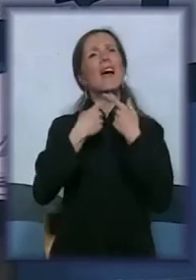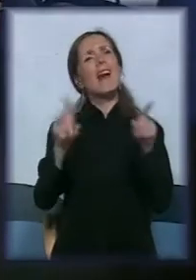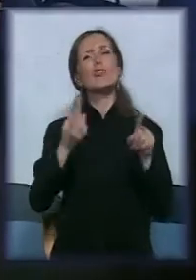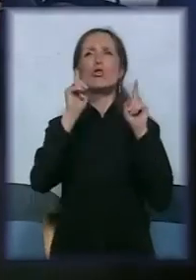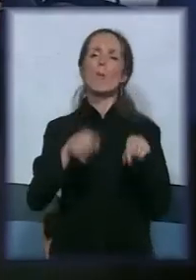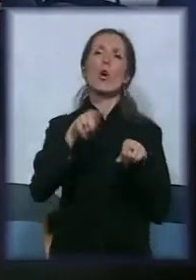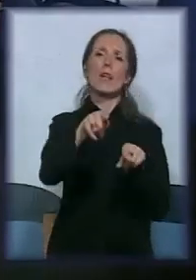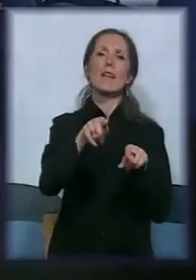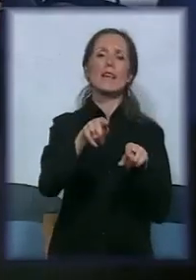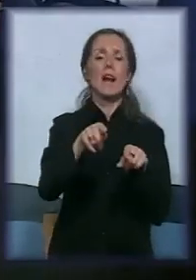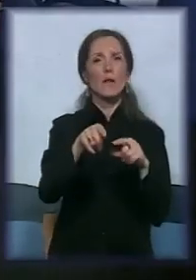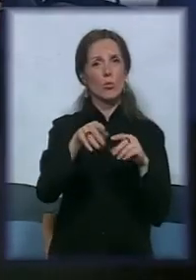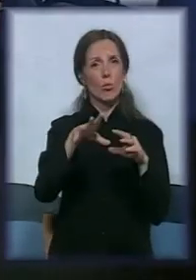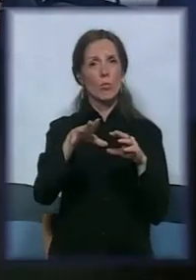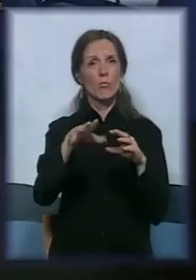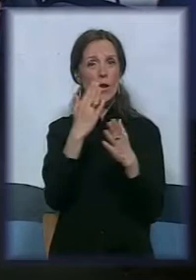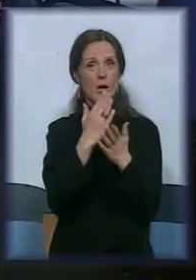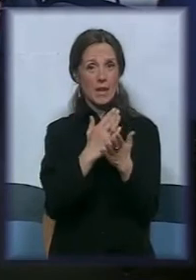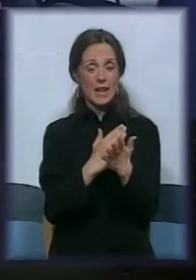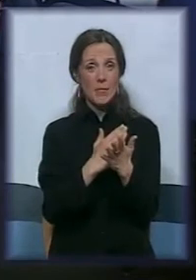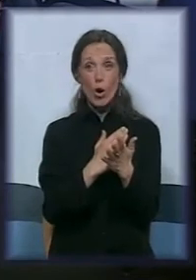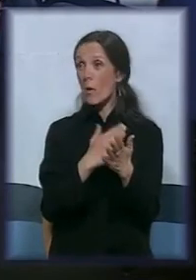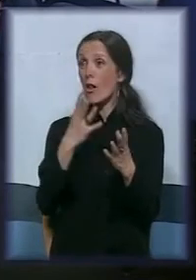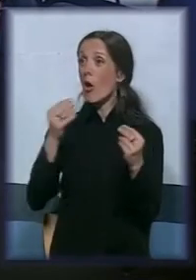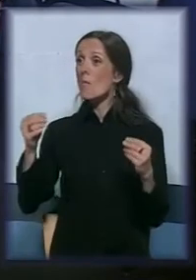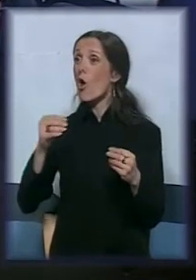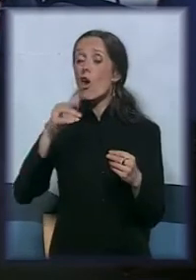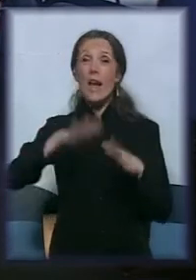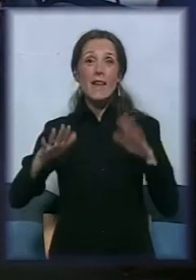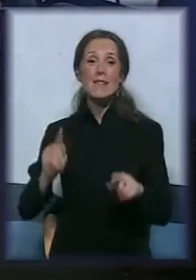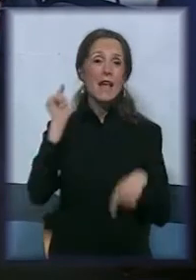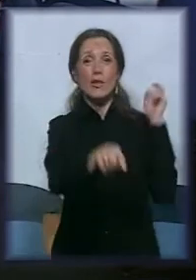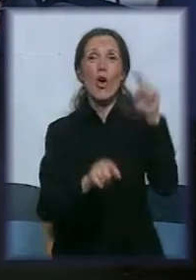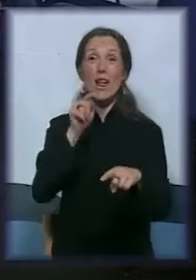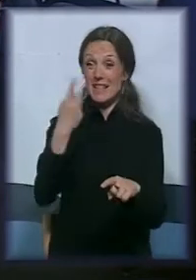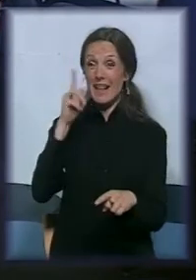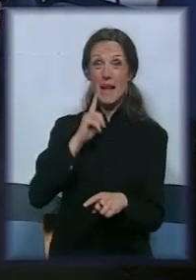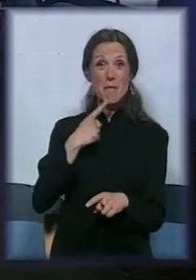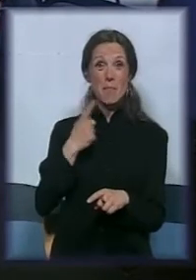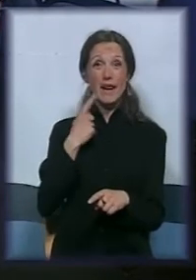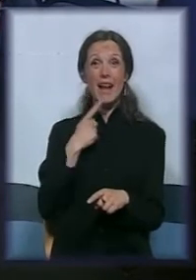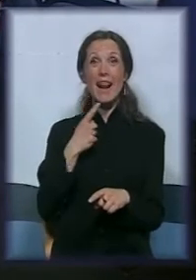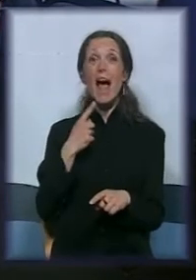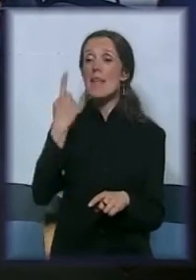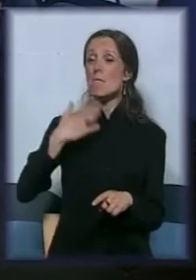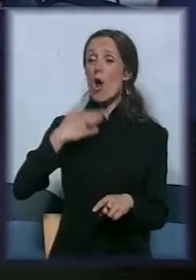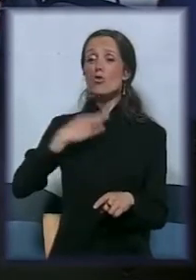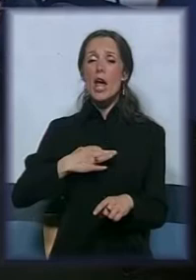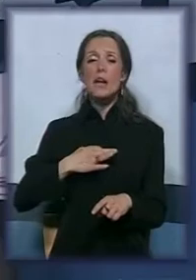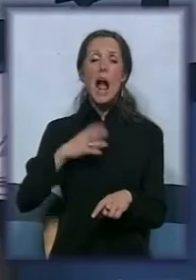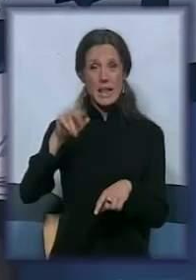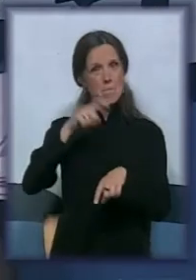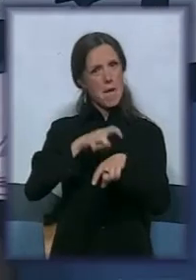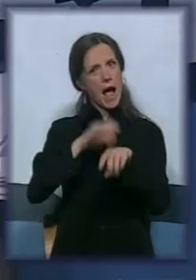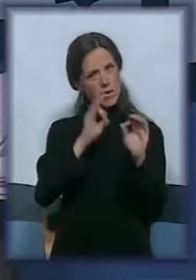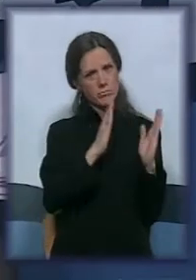Nego mnogo deca ulazi u trčava i samo mama je rekla, pa moja čerka tamo ode u trči, strči kad god hoće, ne samo